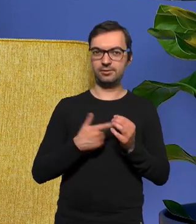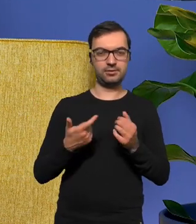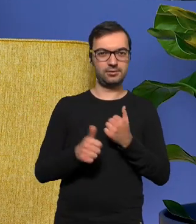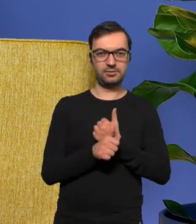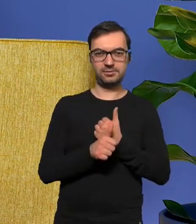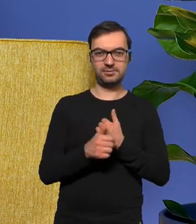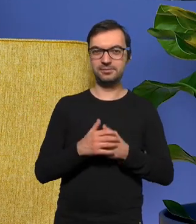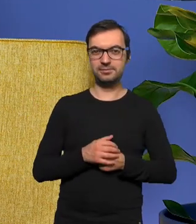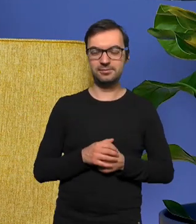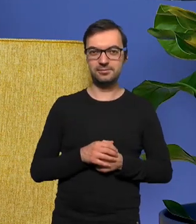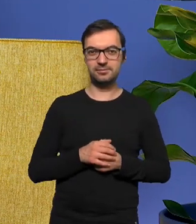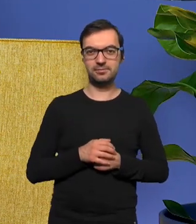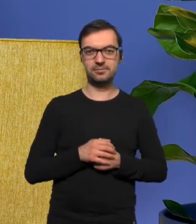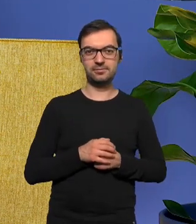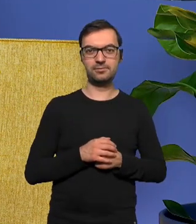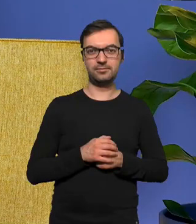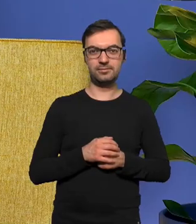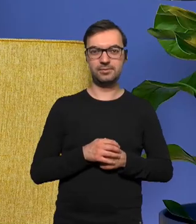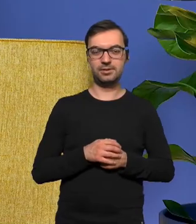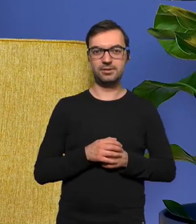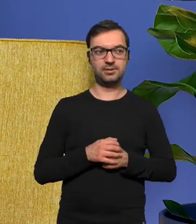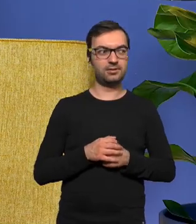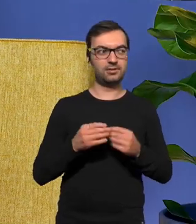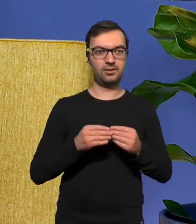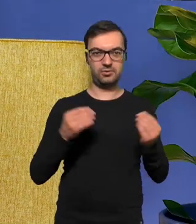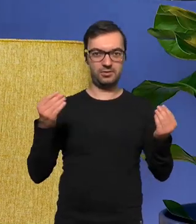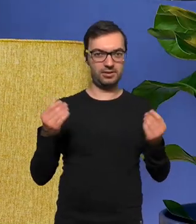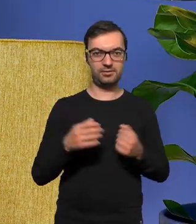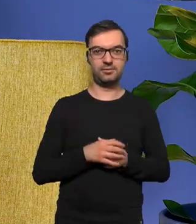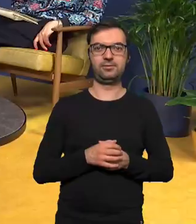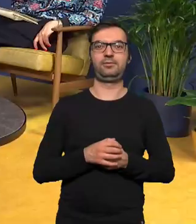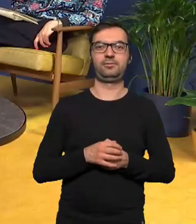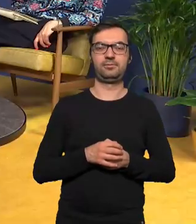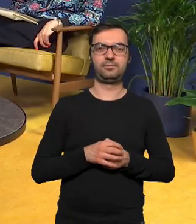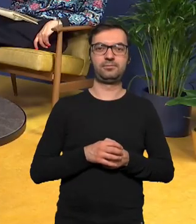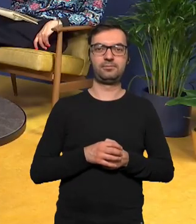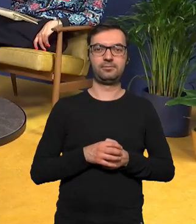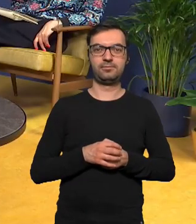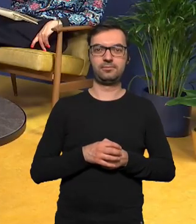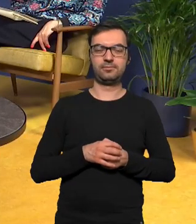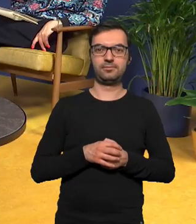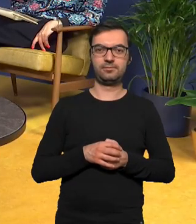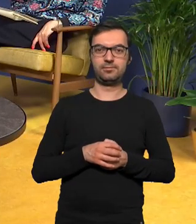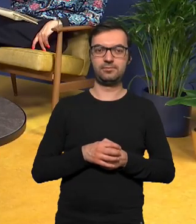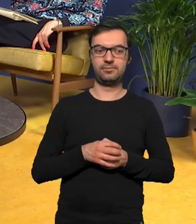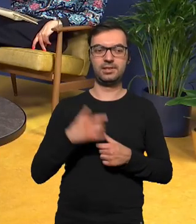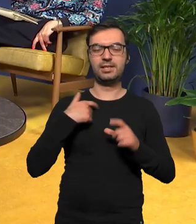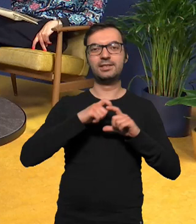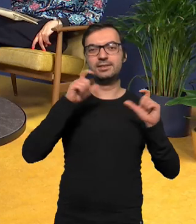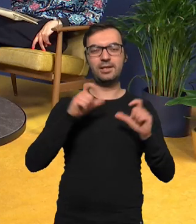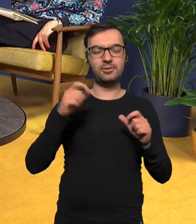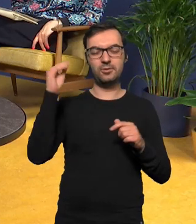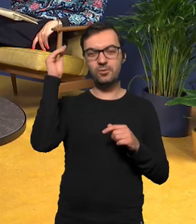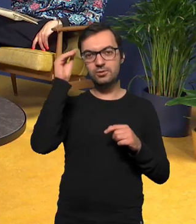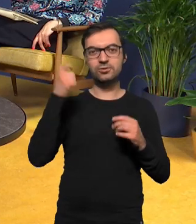nawet nie wiem rozwijają się no dobrze to cały czas uczę się takich